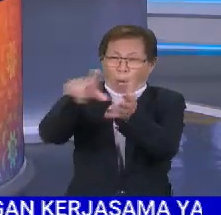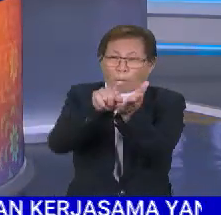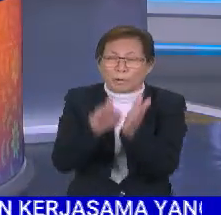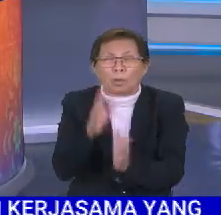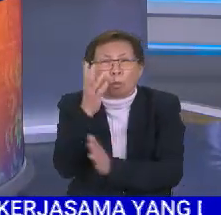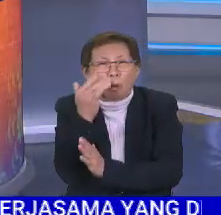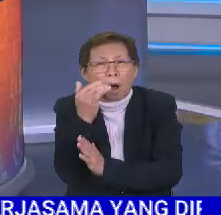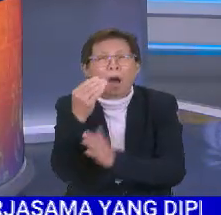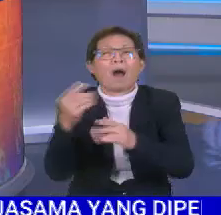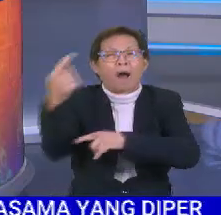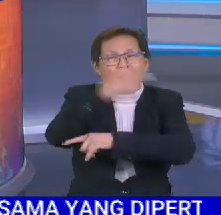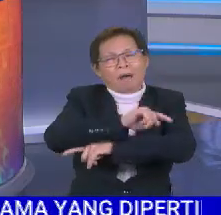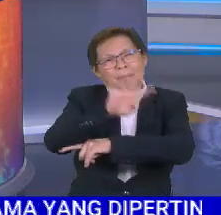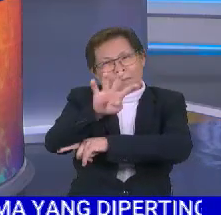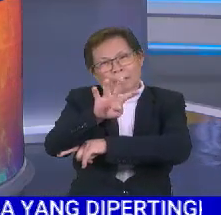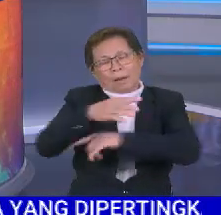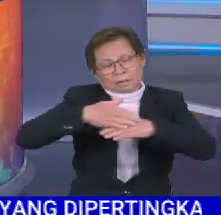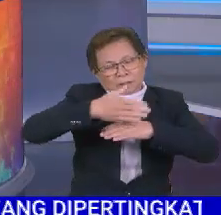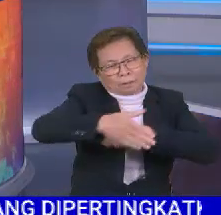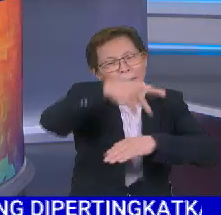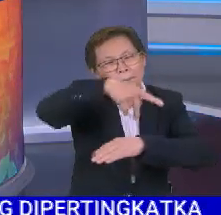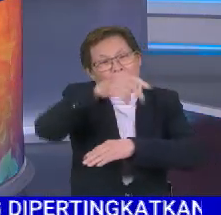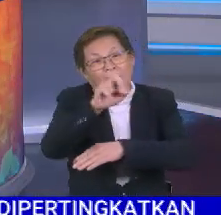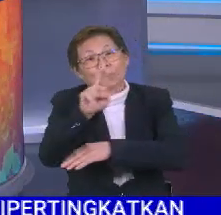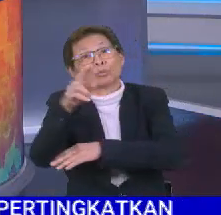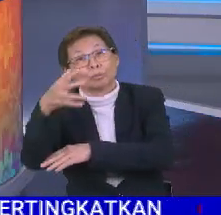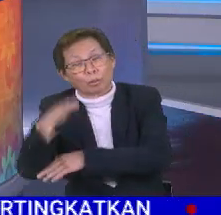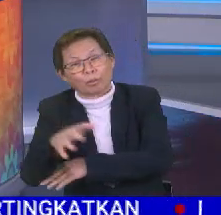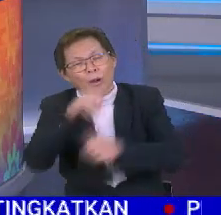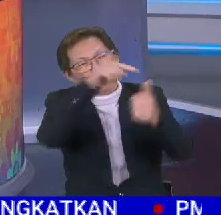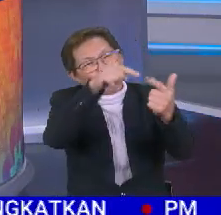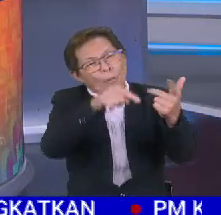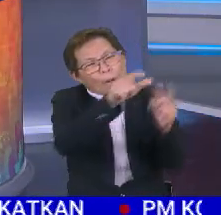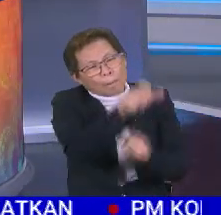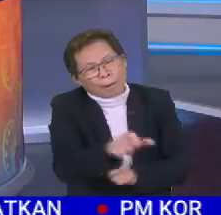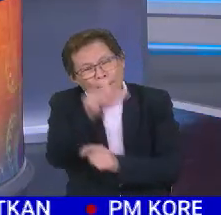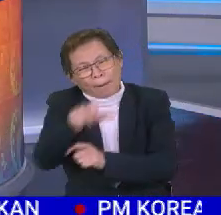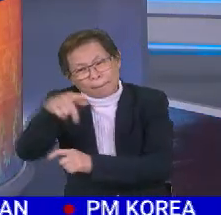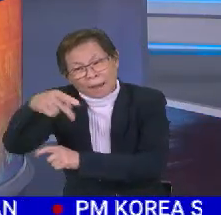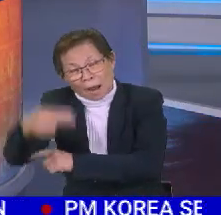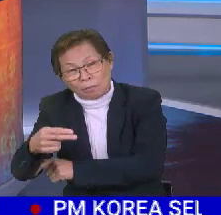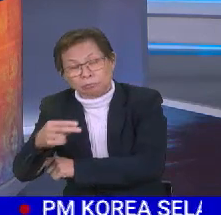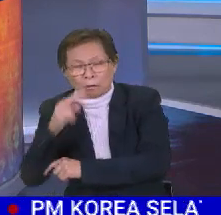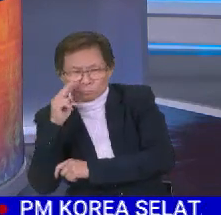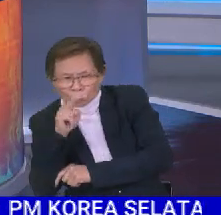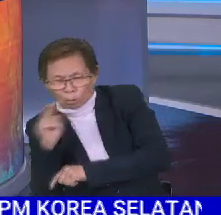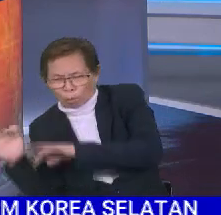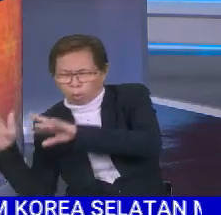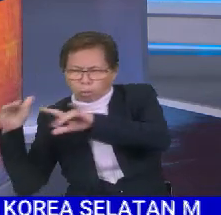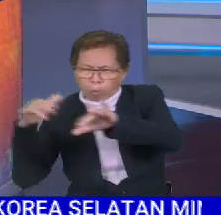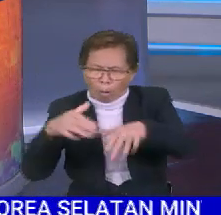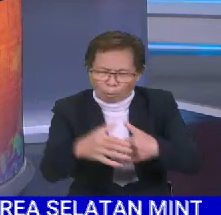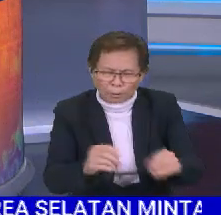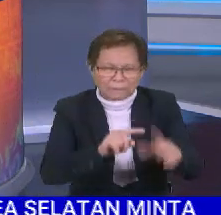memasuki hari keempat pasca PRU15. Beberapa pemimpin PH juga dilihat mula berkumpul di pejabat itu